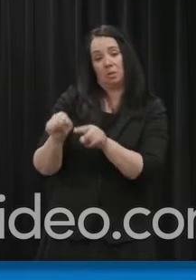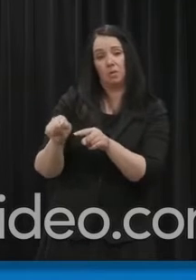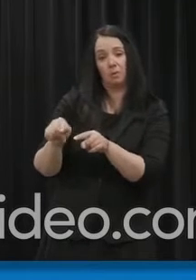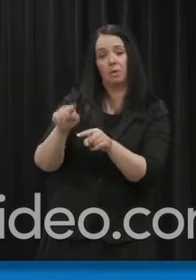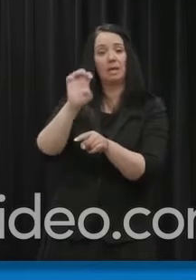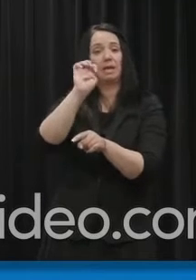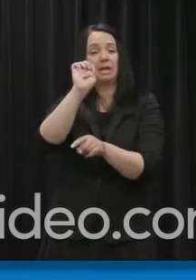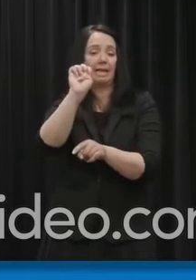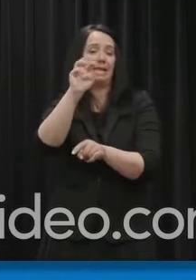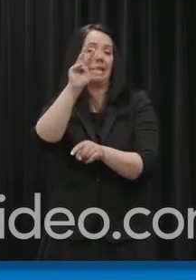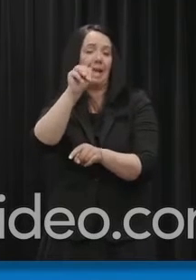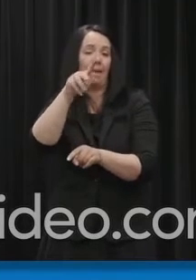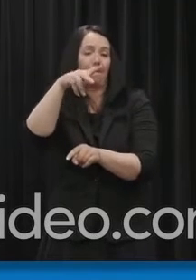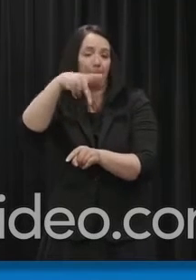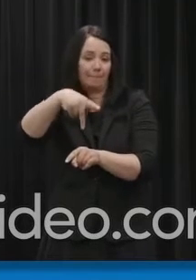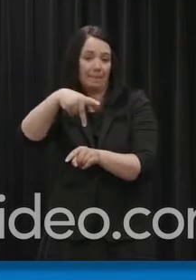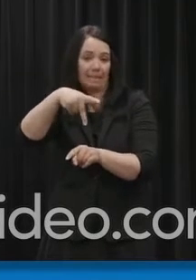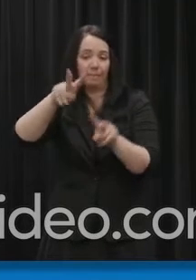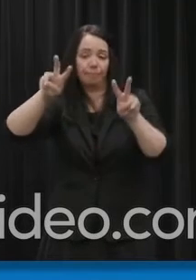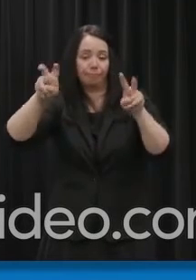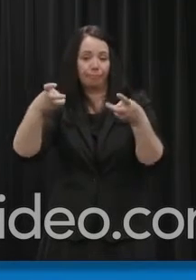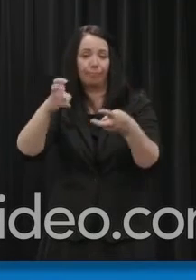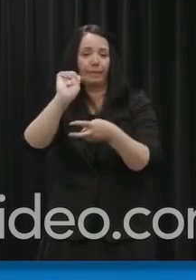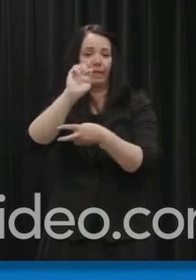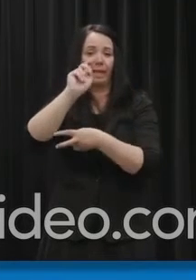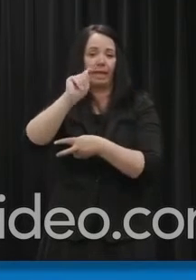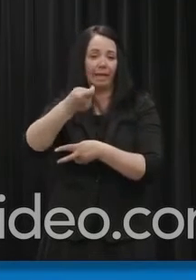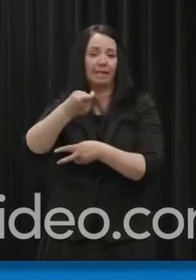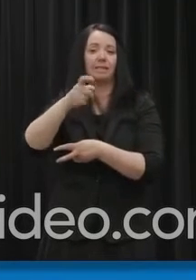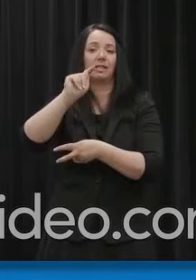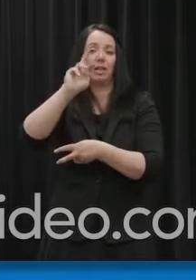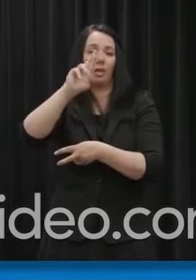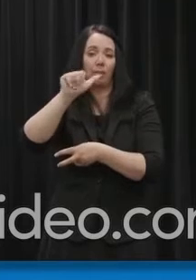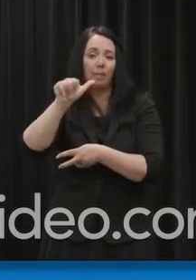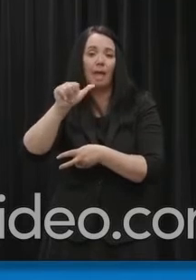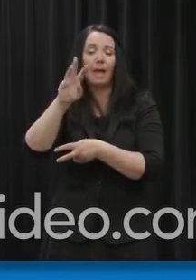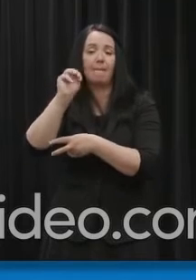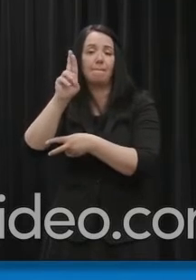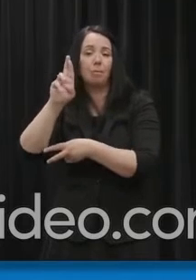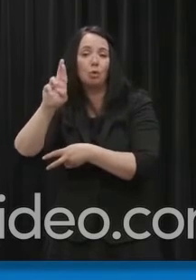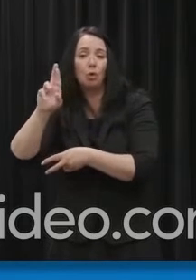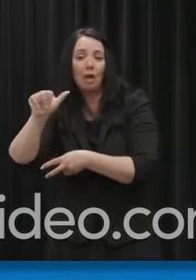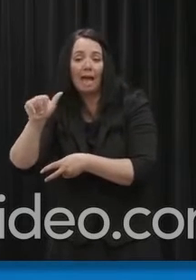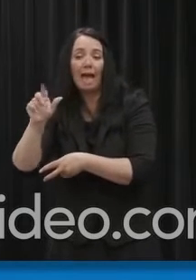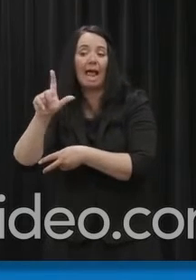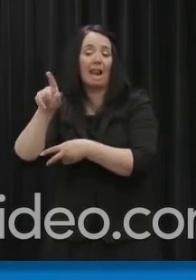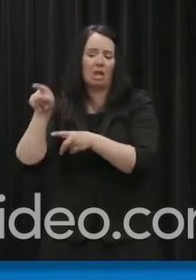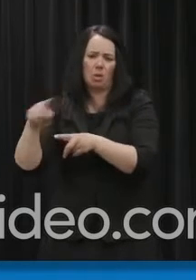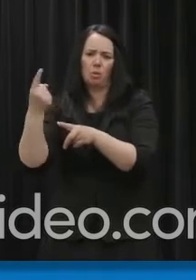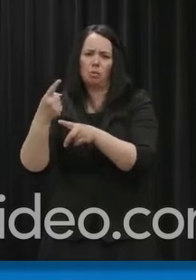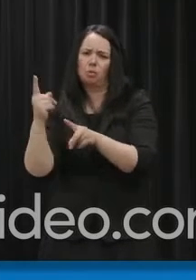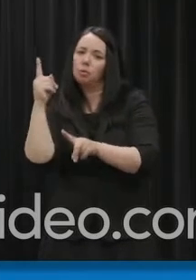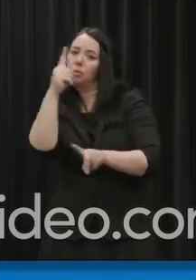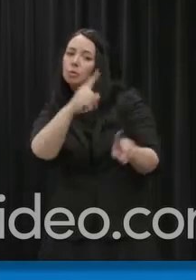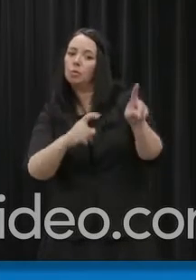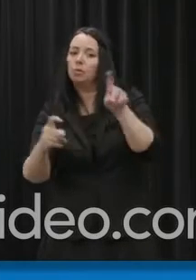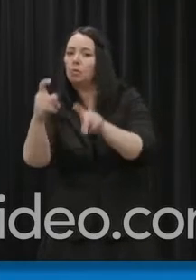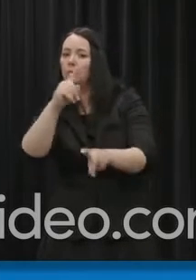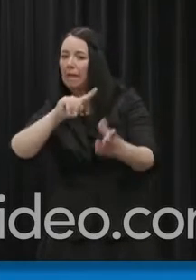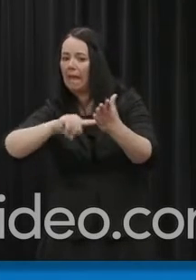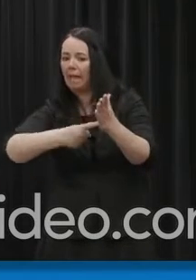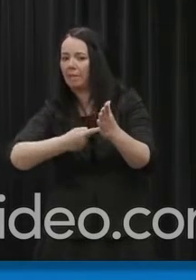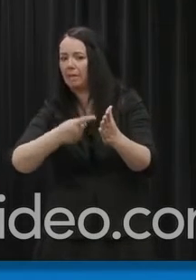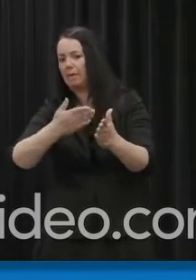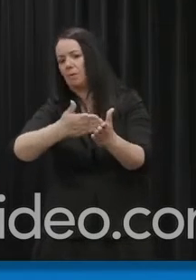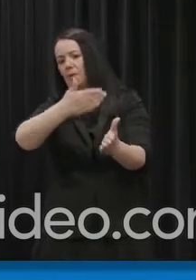Le personnel du PEM prend des mesures pour réduire le risque de propagation du virus dans l'exercice de ses tâches, en fournissant des soins à distance dans la mesure du possible et en